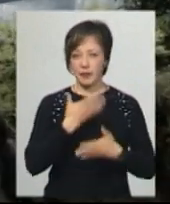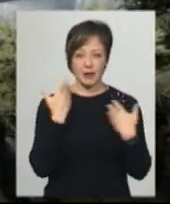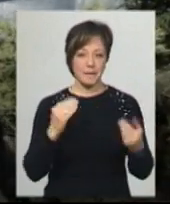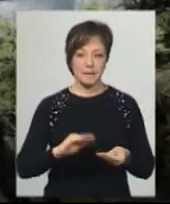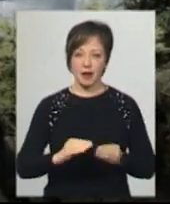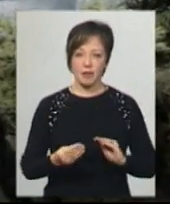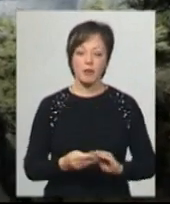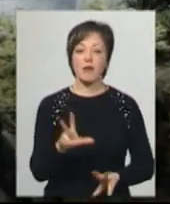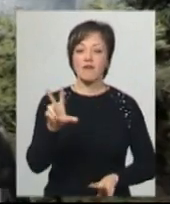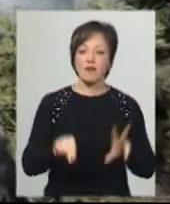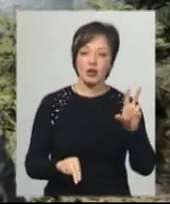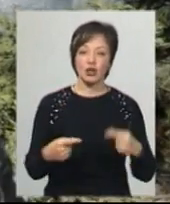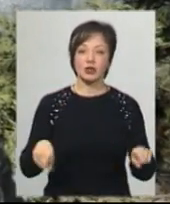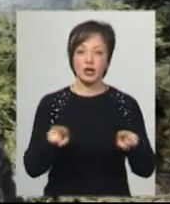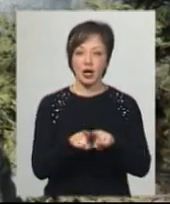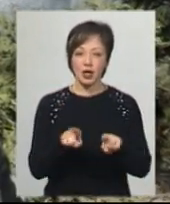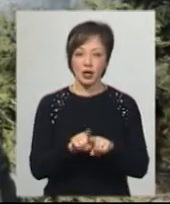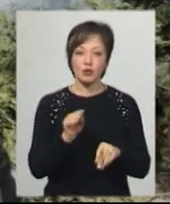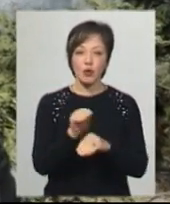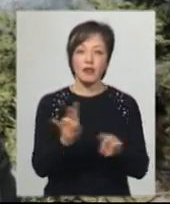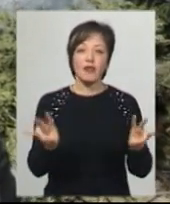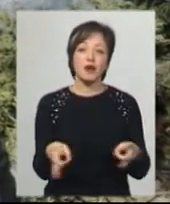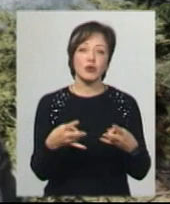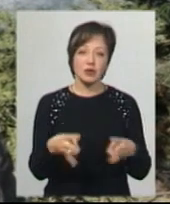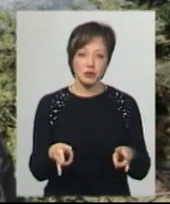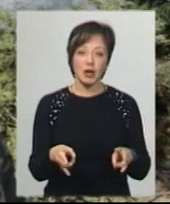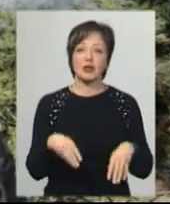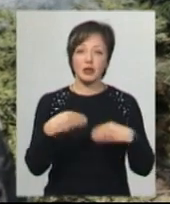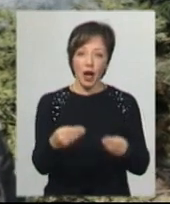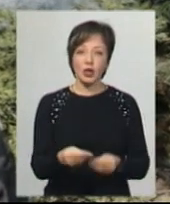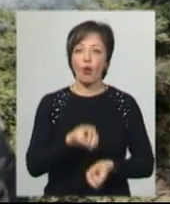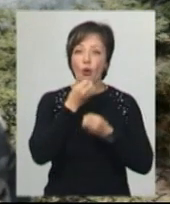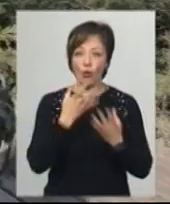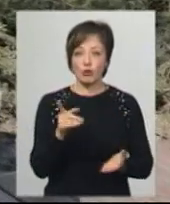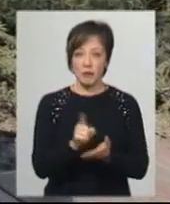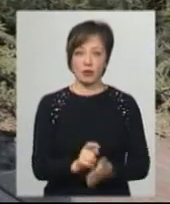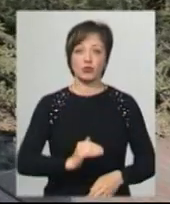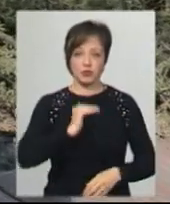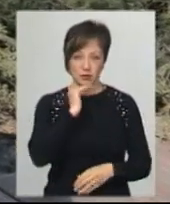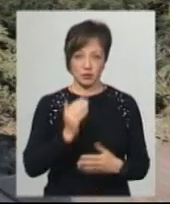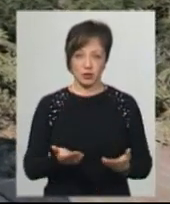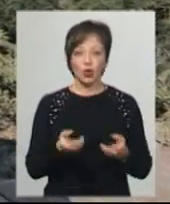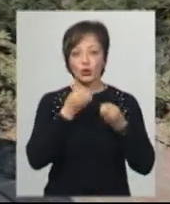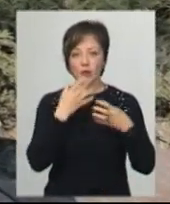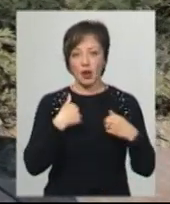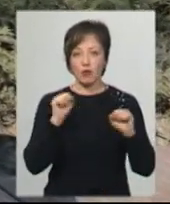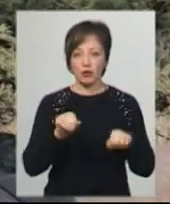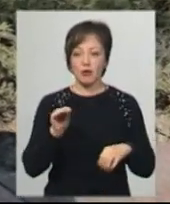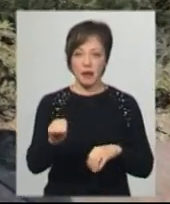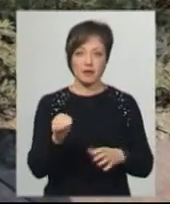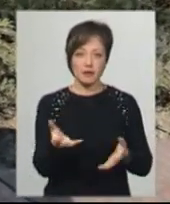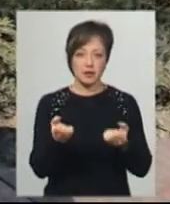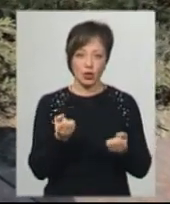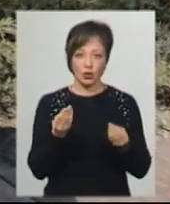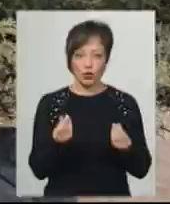Я вважаю, що таких доплат не потрібно. Хай би дали пенсію достойну і все. Ну, добре, що я можу з банкомата зняти